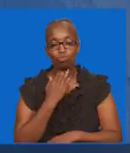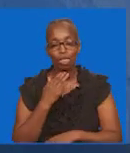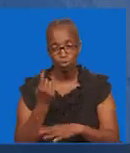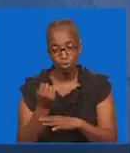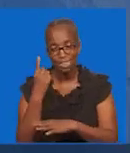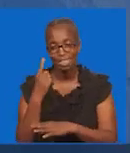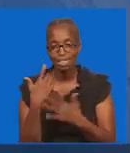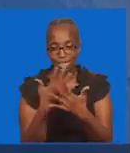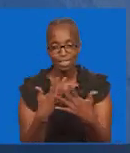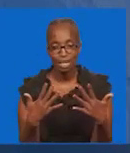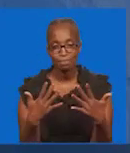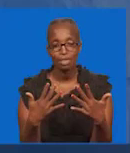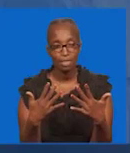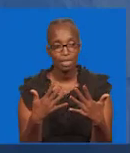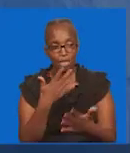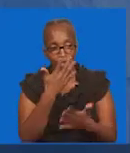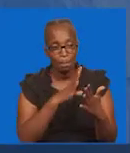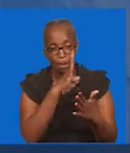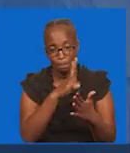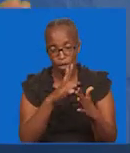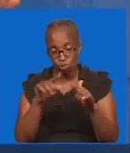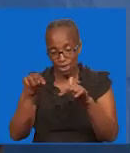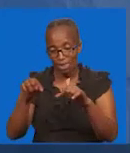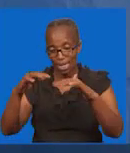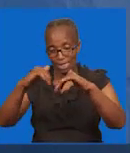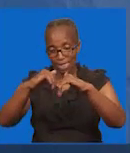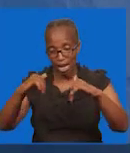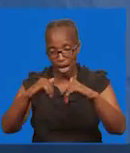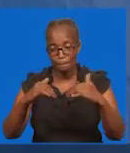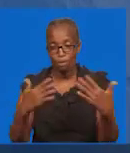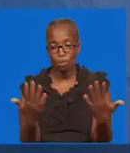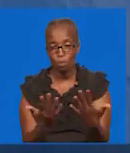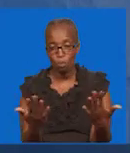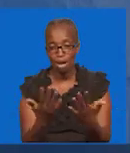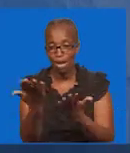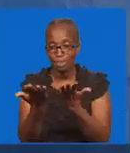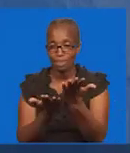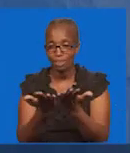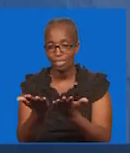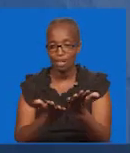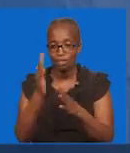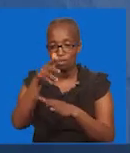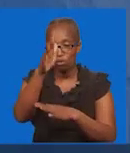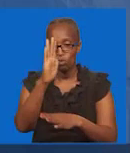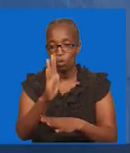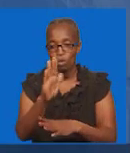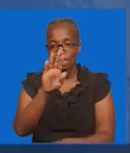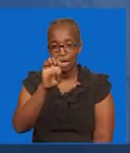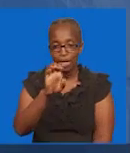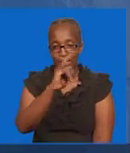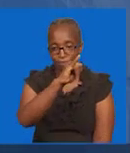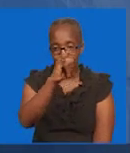leo Tukaweze kuelewa ya kwamba Tuko katika ilo pengo Ambalo tumishi wa mungu